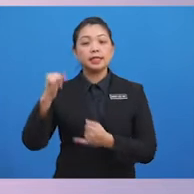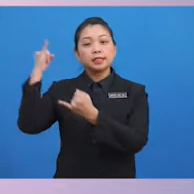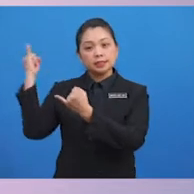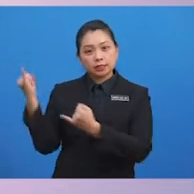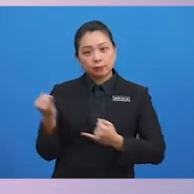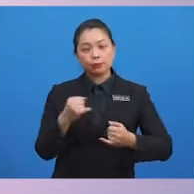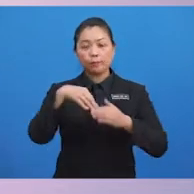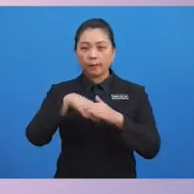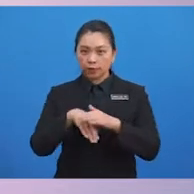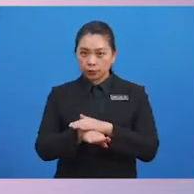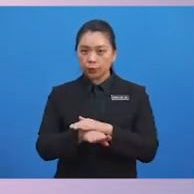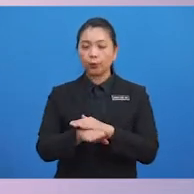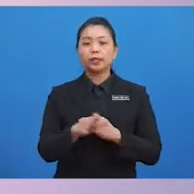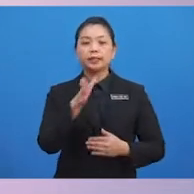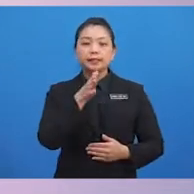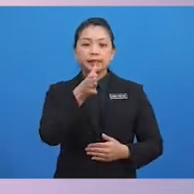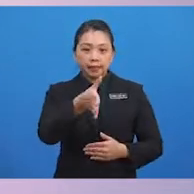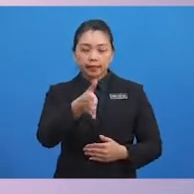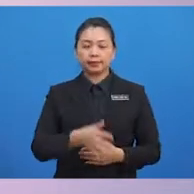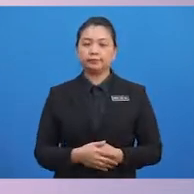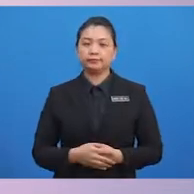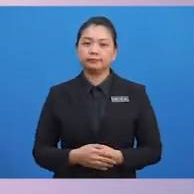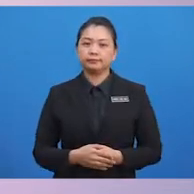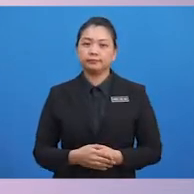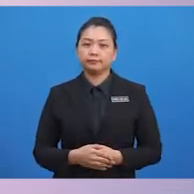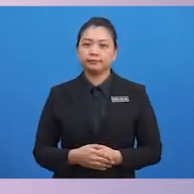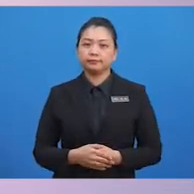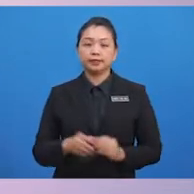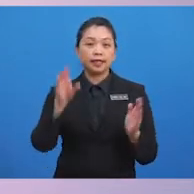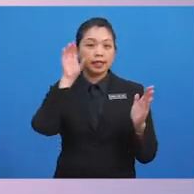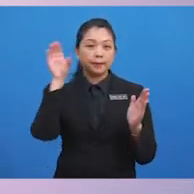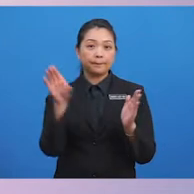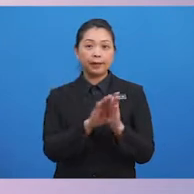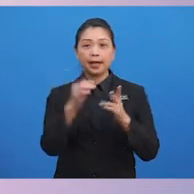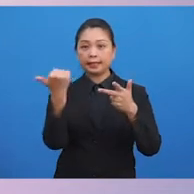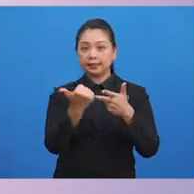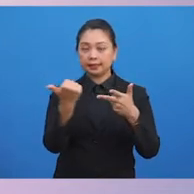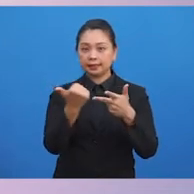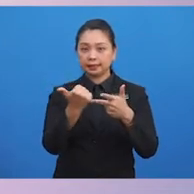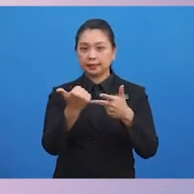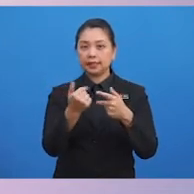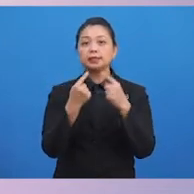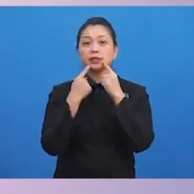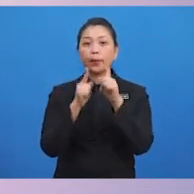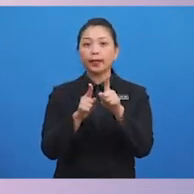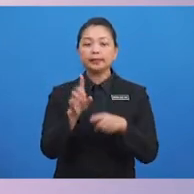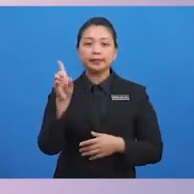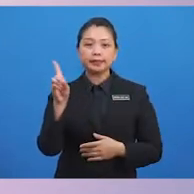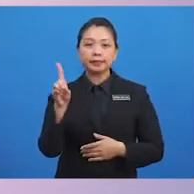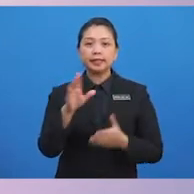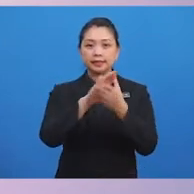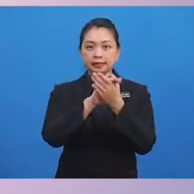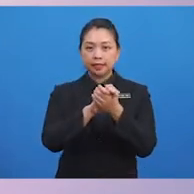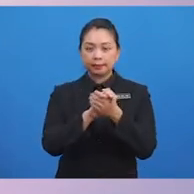Jemput masuk, Nenek. Gambar ketiga, jawapannya... D.